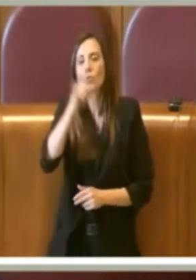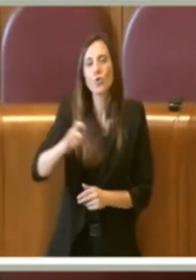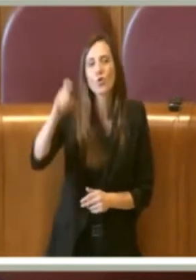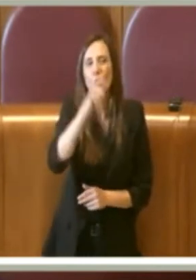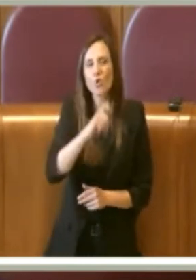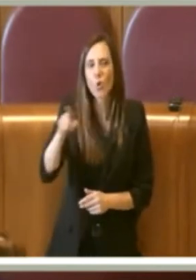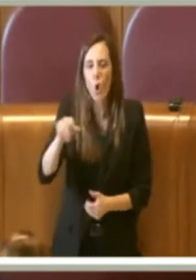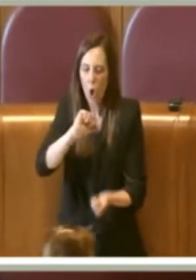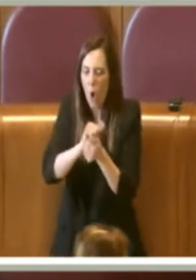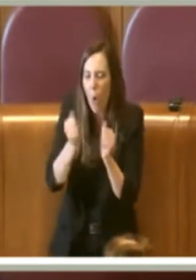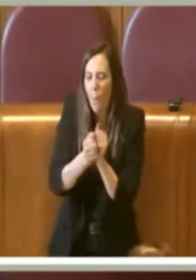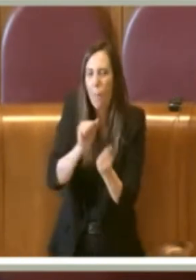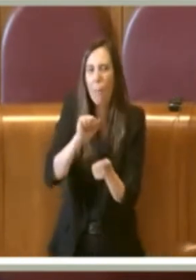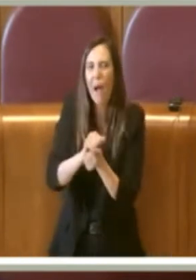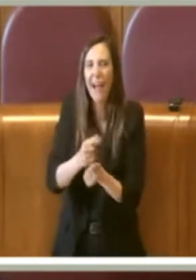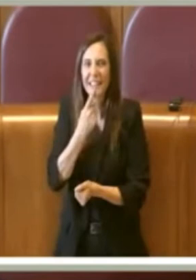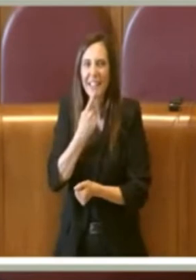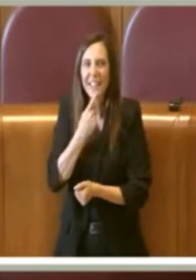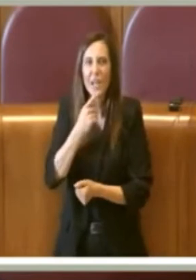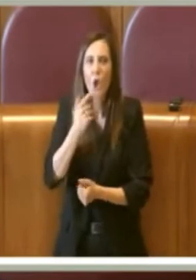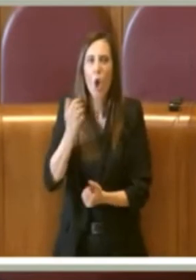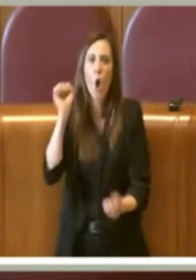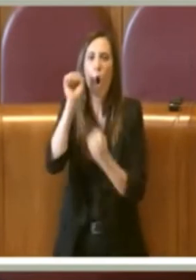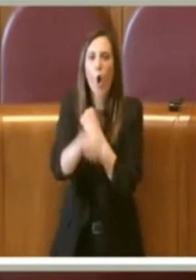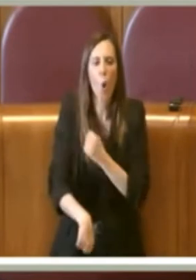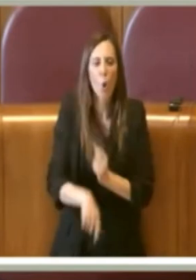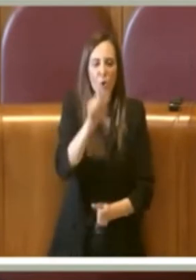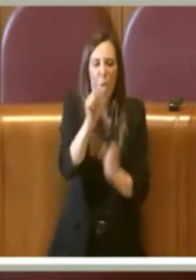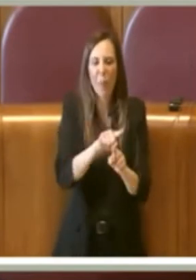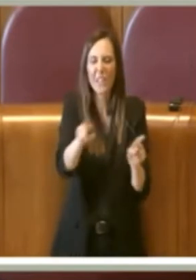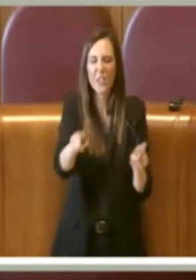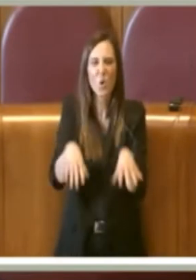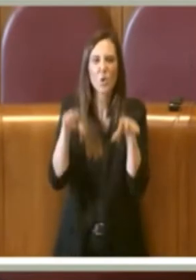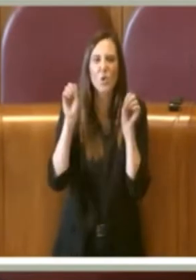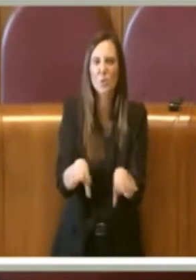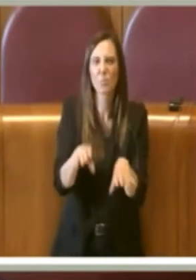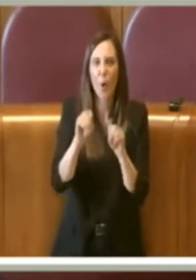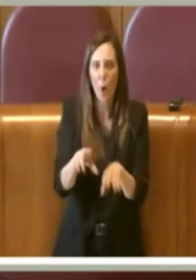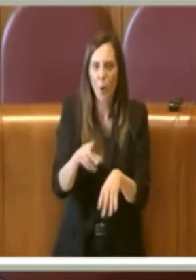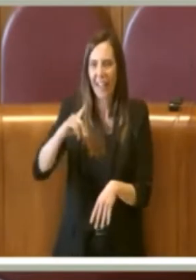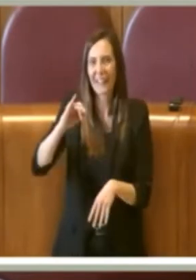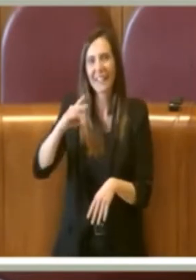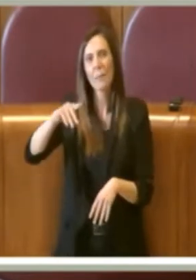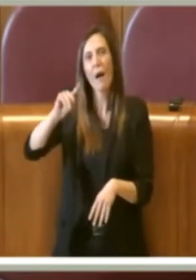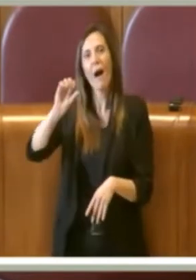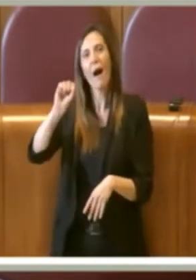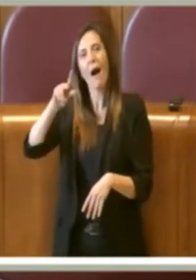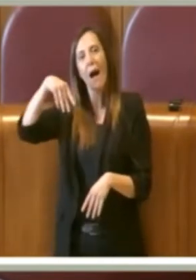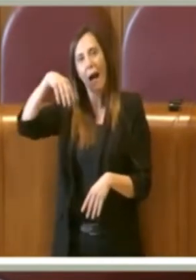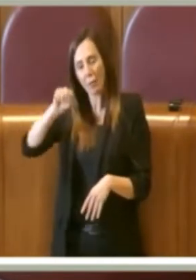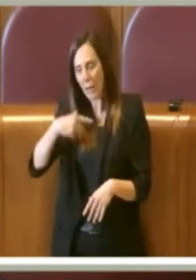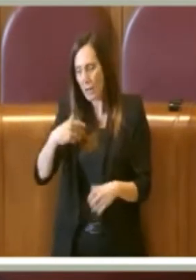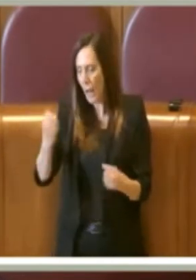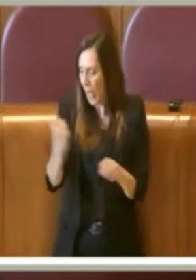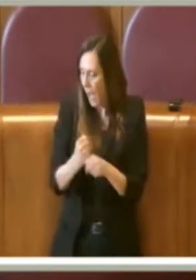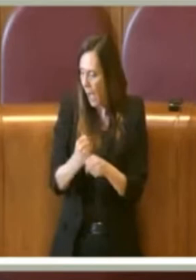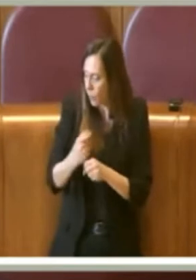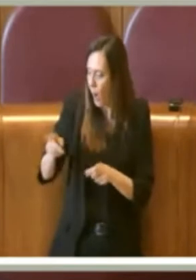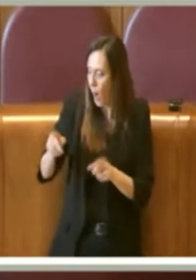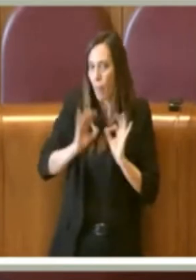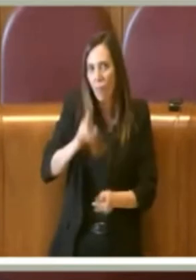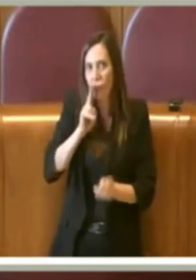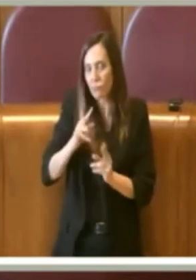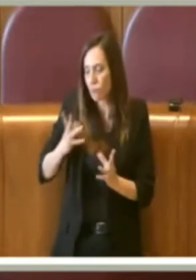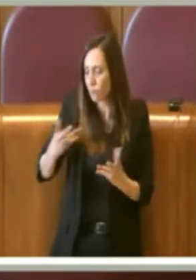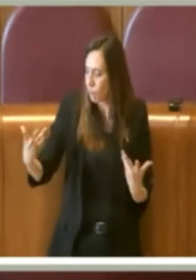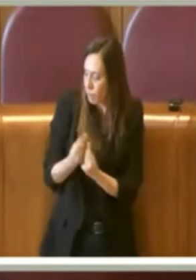sozzoni, ricordiamo anche qui con il consigliere di Palma con il quale lavoriamo a stretto giro con questo nucleo ovviamente anche il